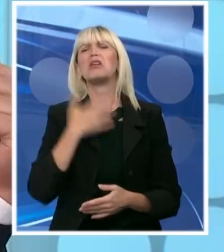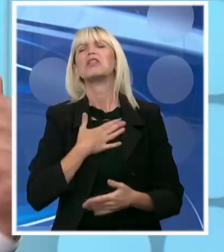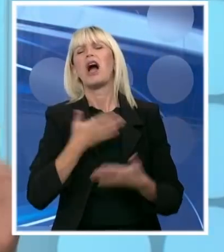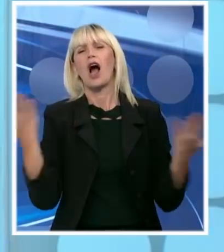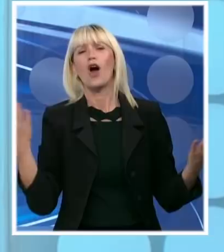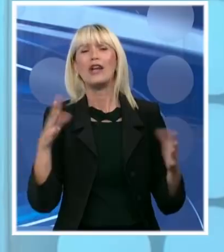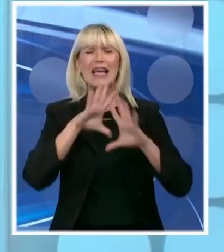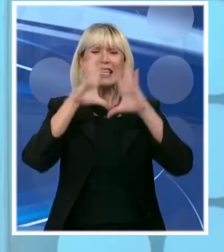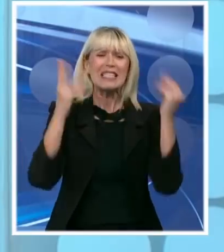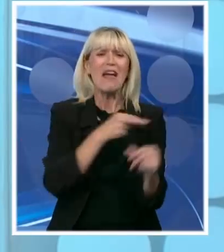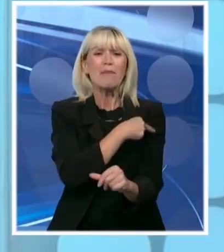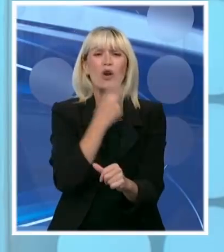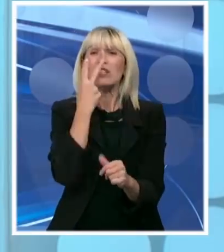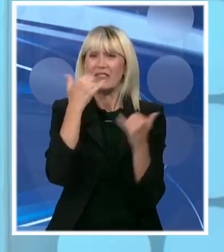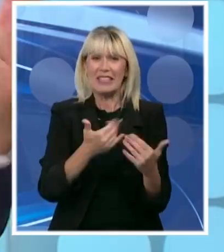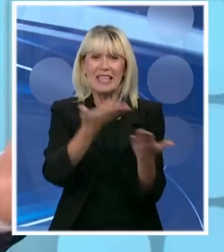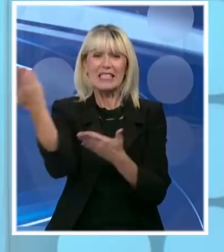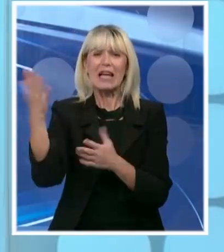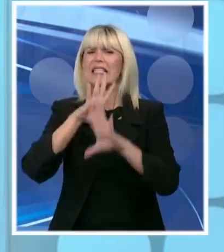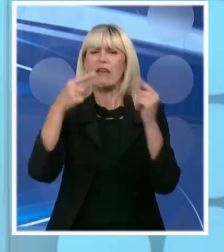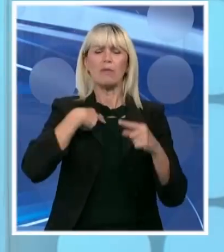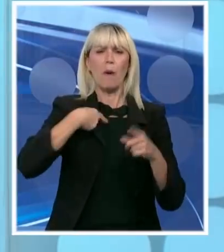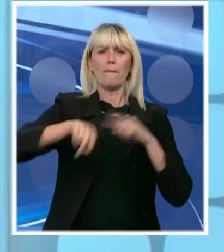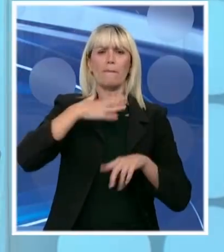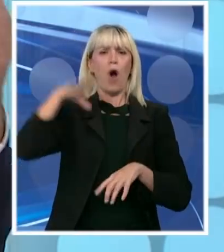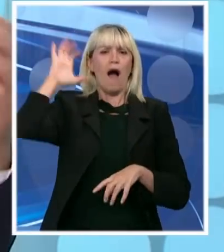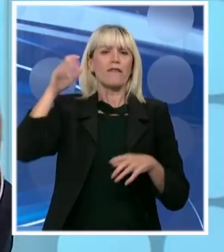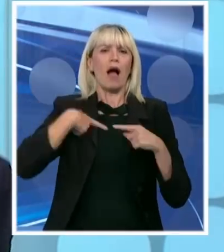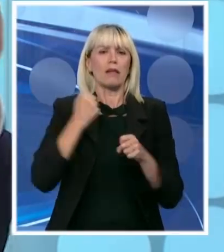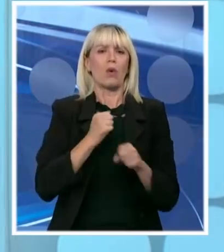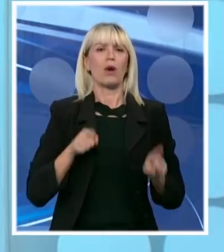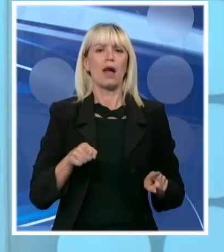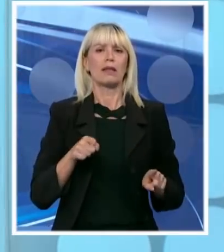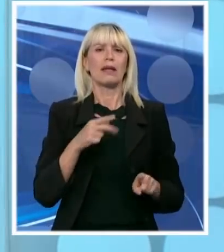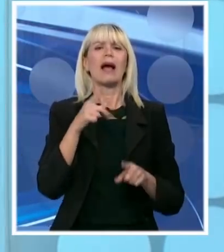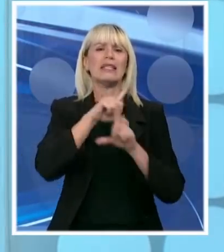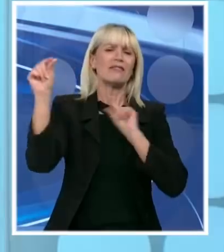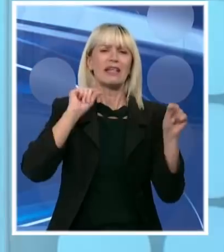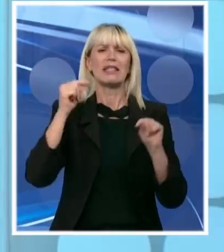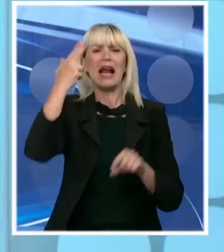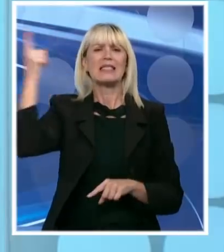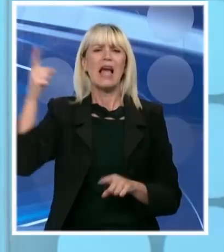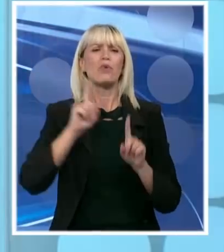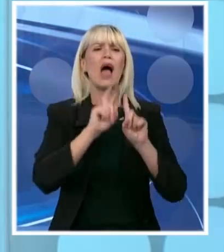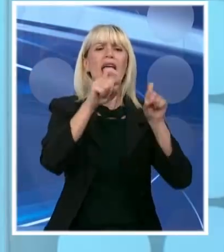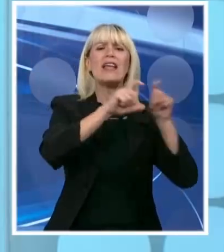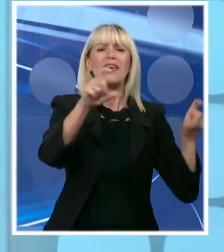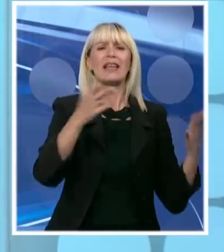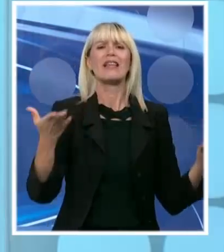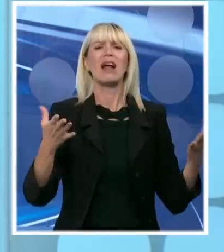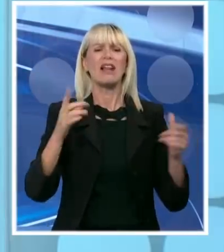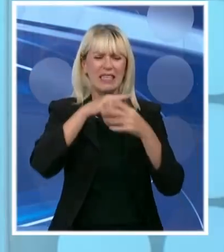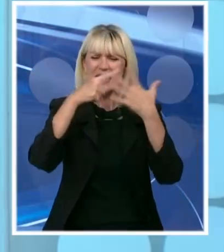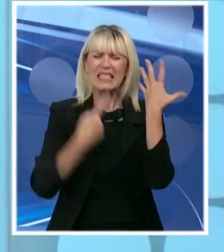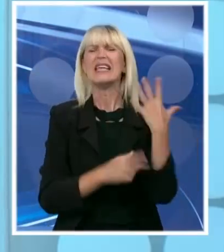Od Dragiše Mišovića, Zvezdare, Zemunske bolnice, kliničkog centra, infektivne klinike. Danas sam sa